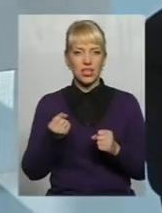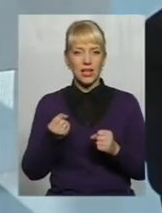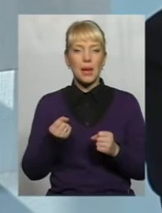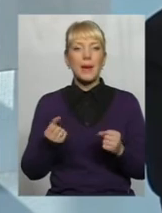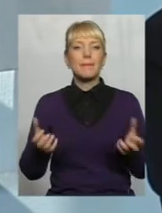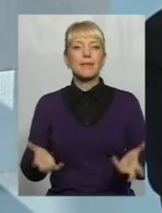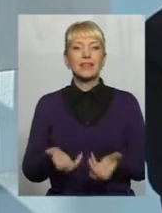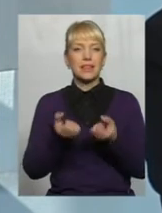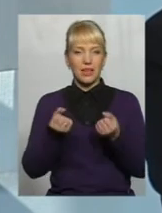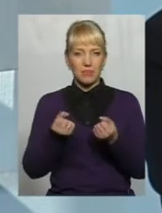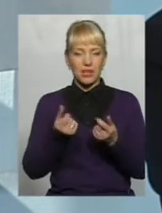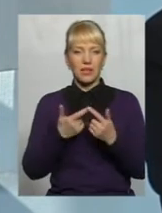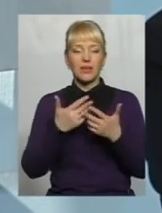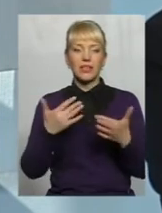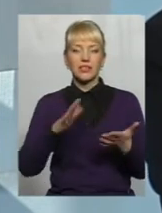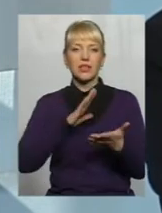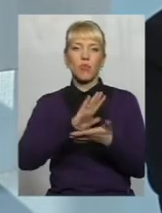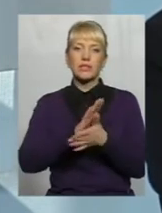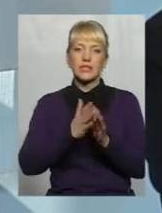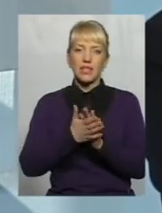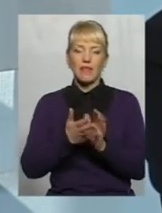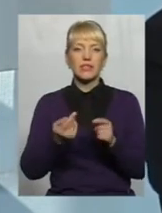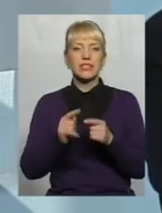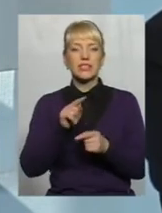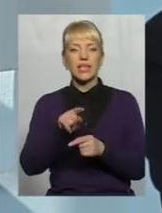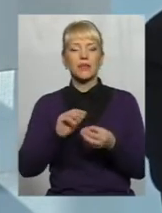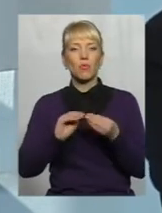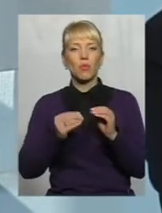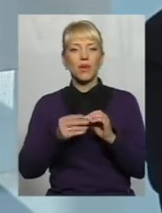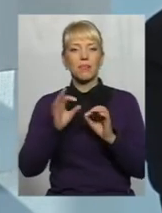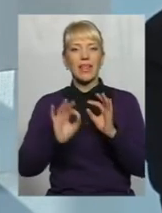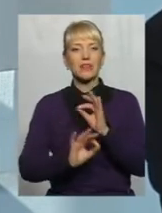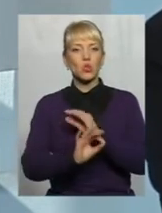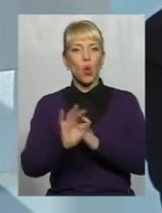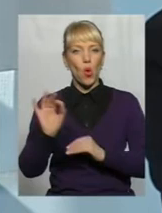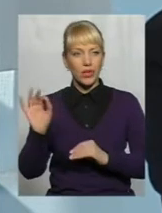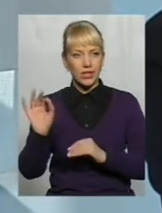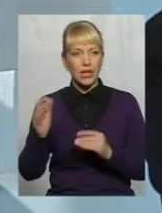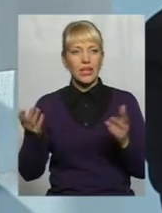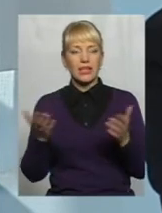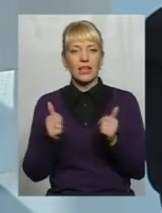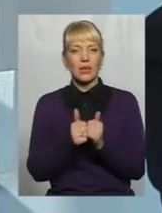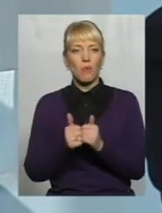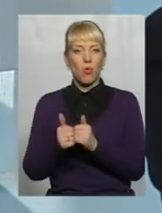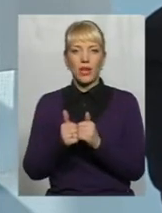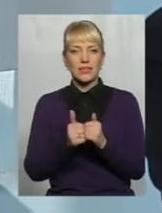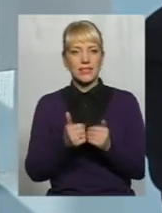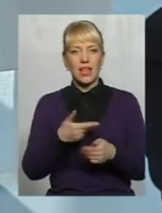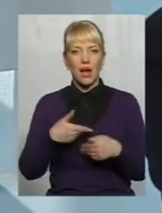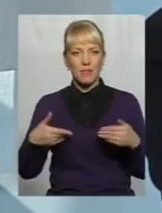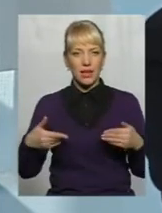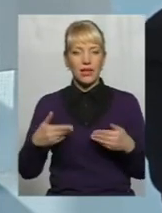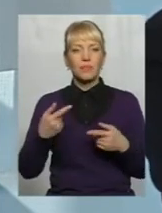роду обставини Це і всі проблеми на Сході, які поряд з нами І